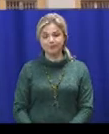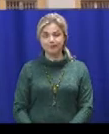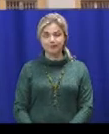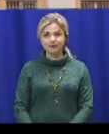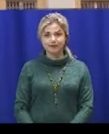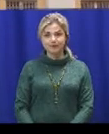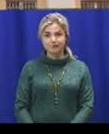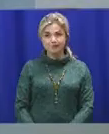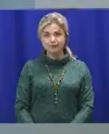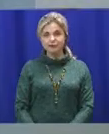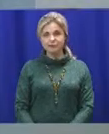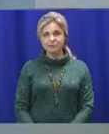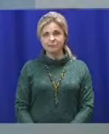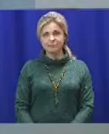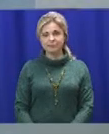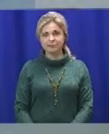новини, Миколаївщини.